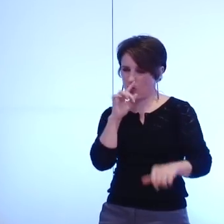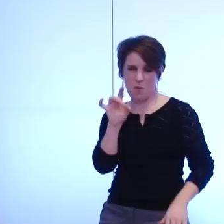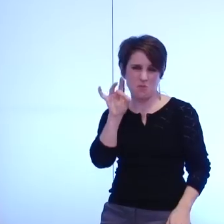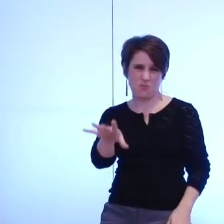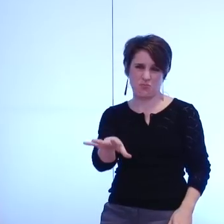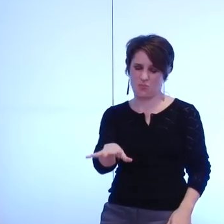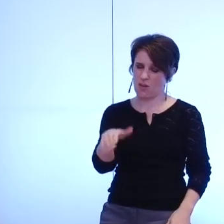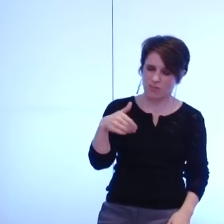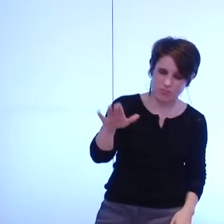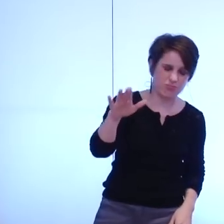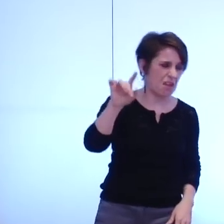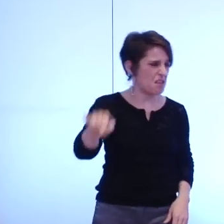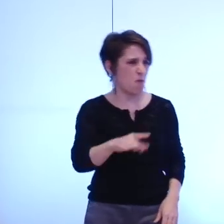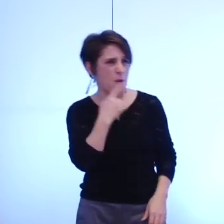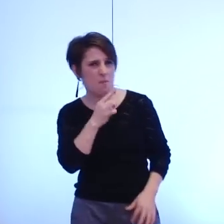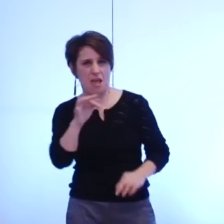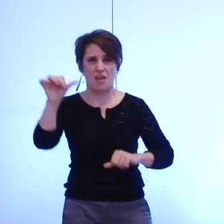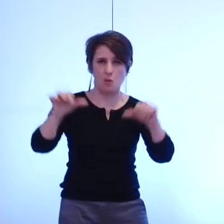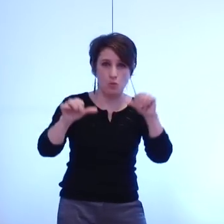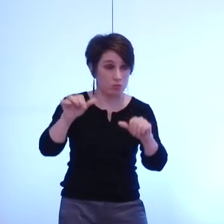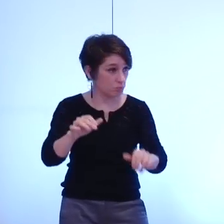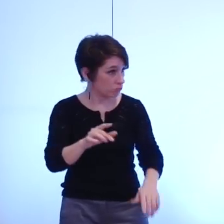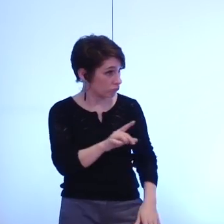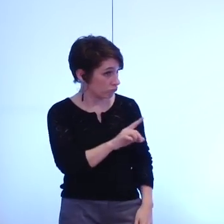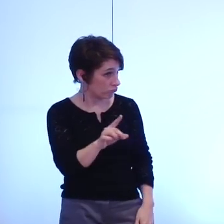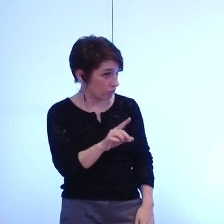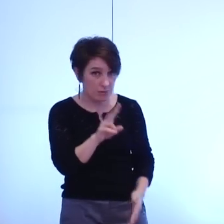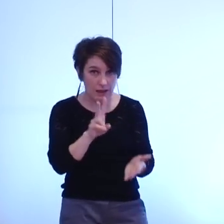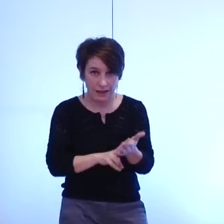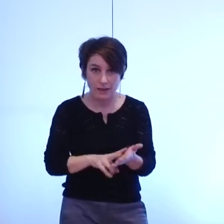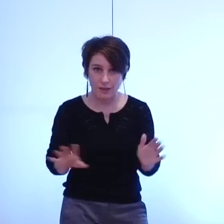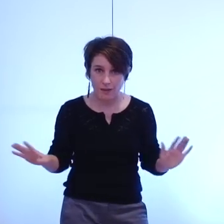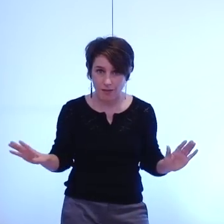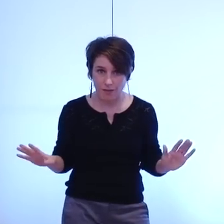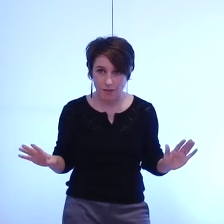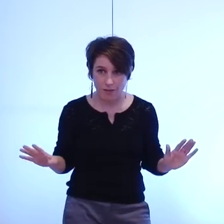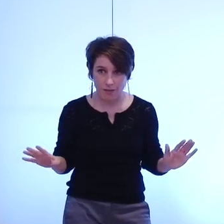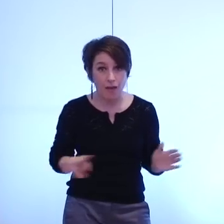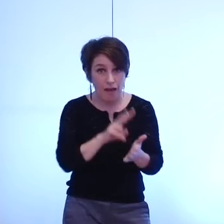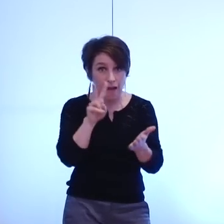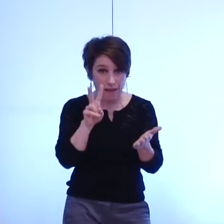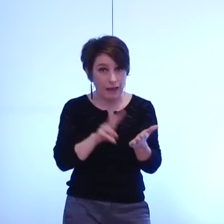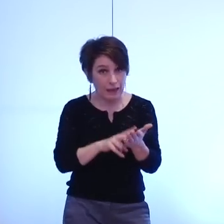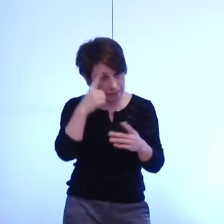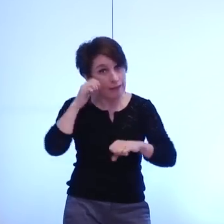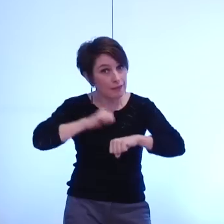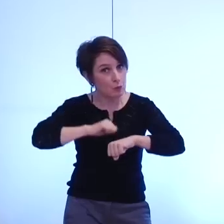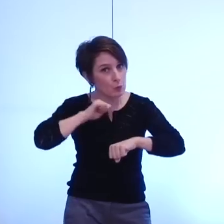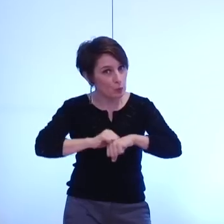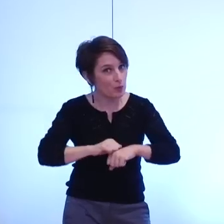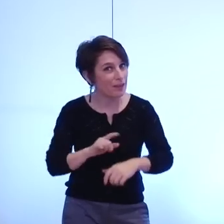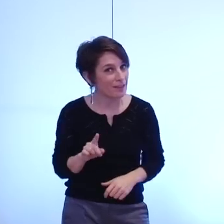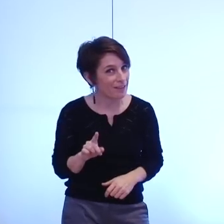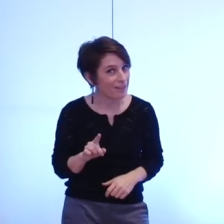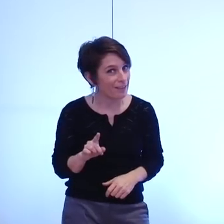dépassée et bien non elle n'est pas dépassée les réalités comme disait Lénine les réalités sont têtues et les réalités de l